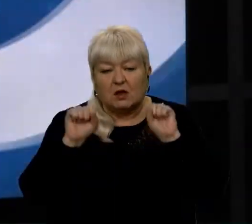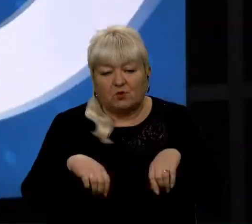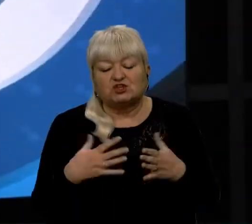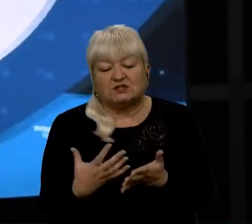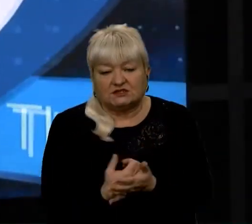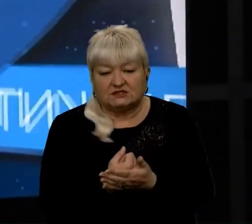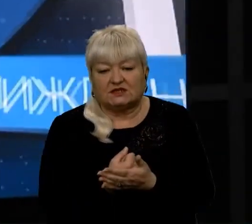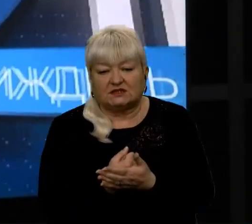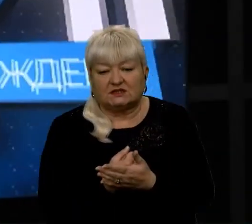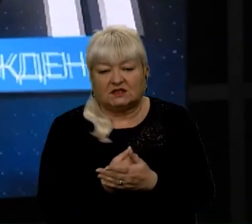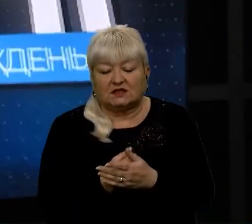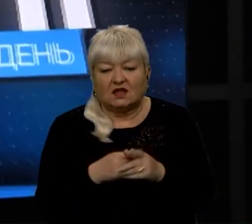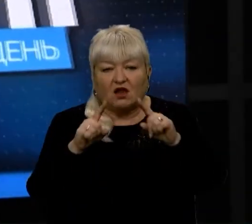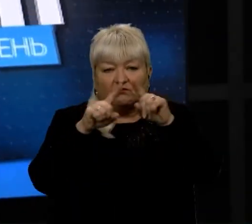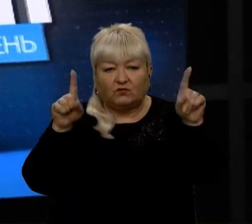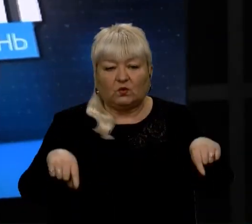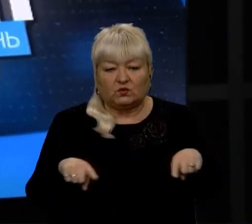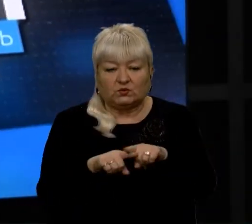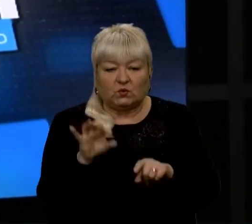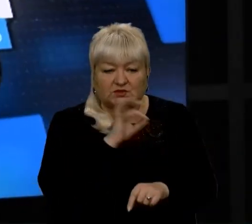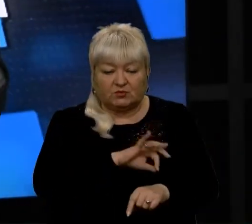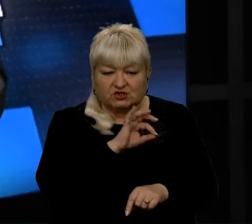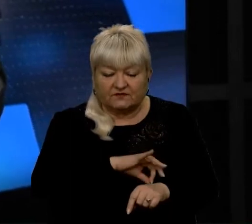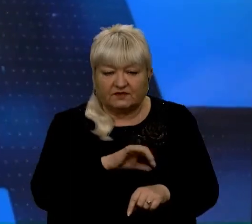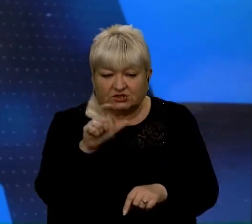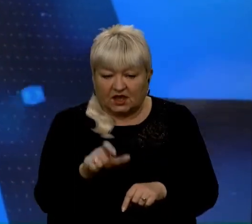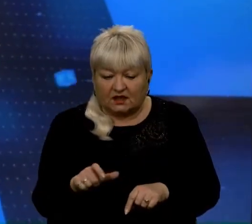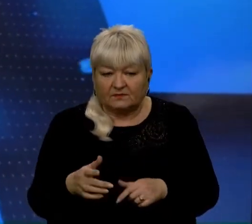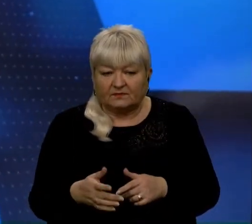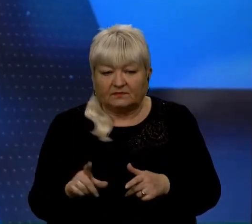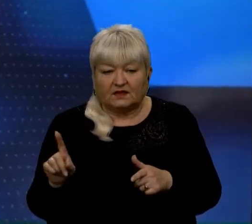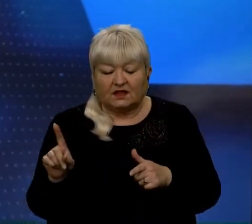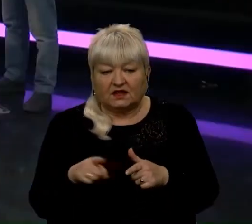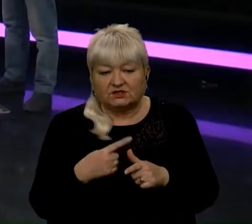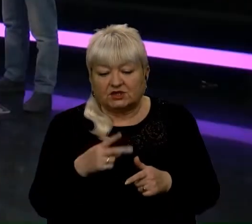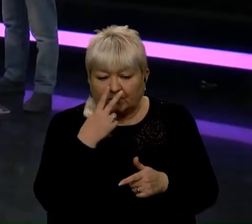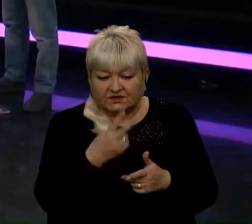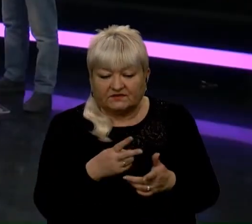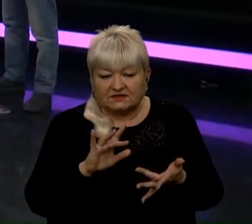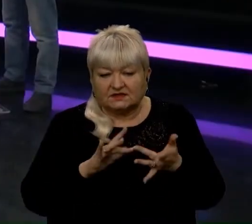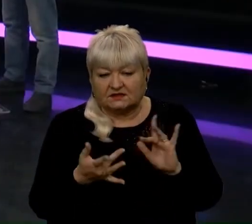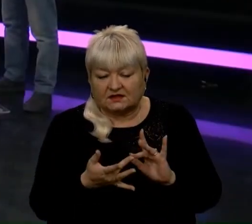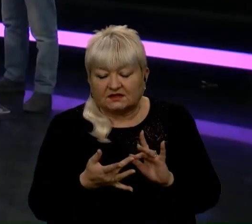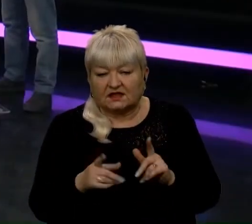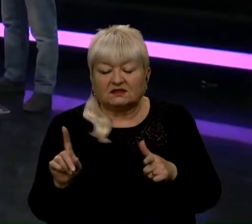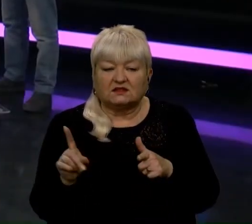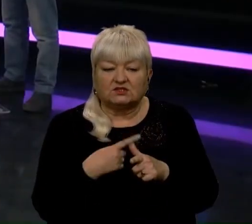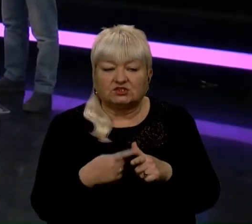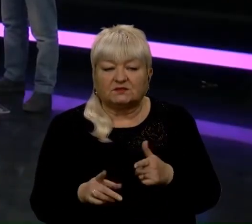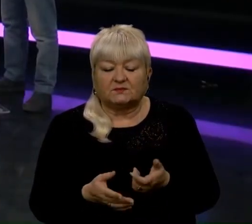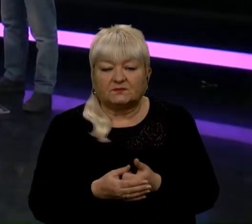чи в кутку споживача, чи запитавшися, чи загуглити, чи навіть можна, якщо